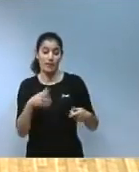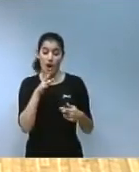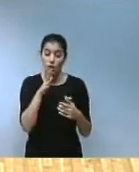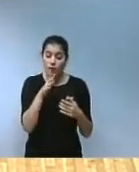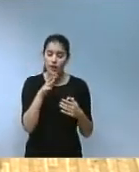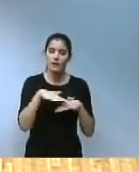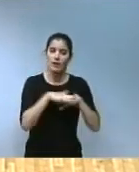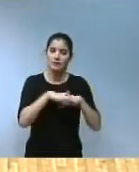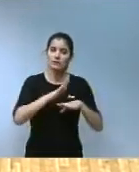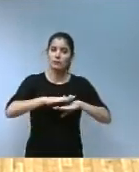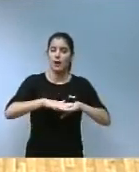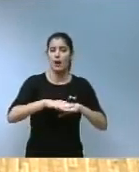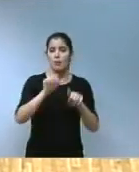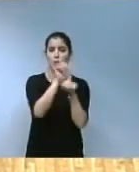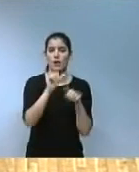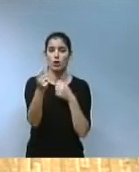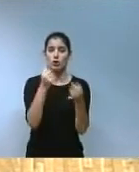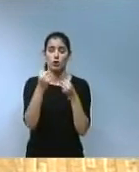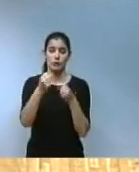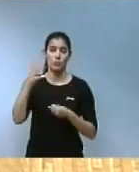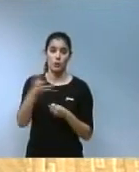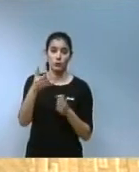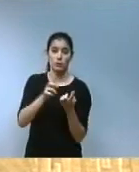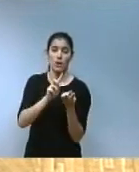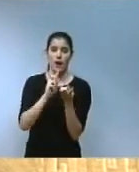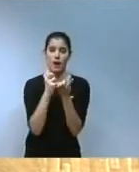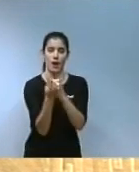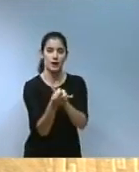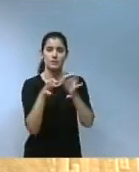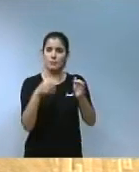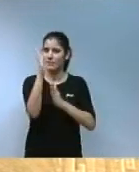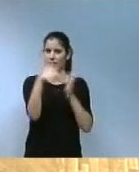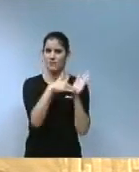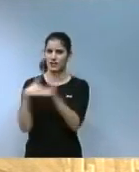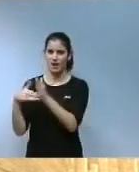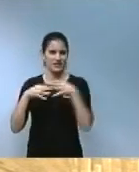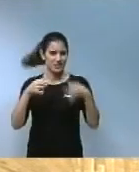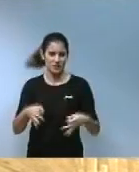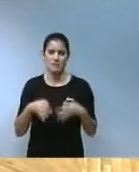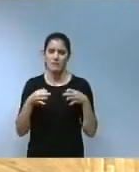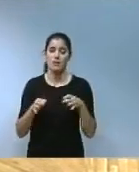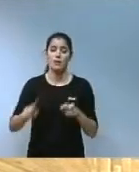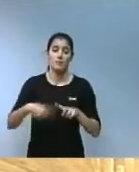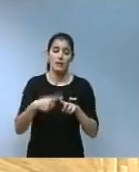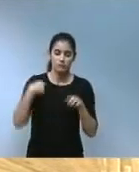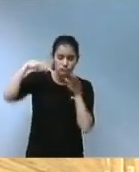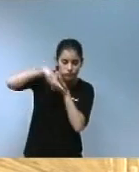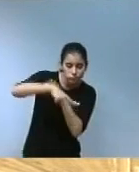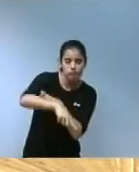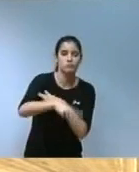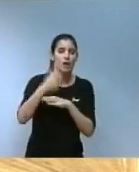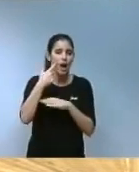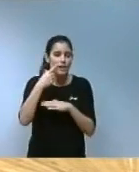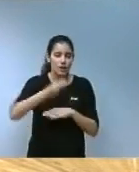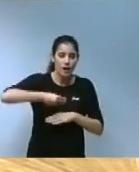per poder canviar el model econòmic i productiu des de la transversalitat, aprofundint en el coneixement, en el talent de les